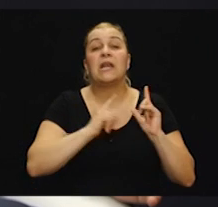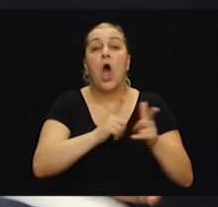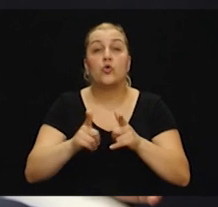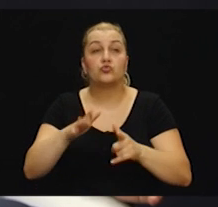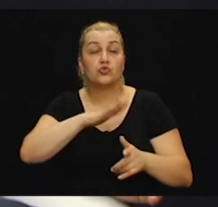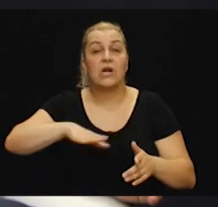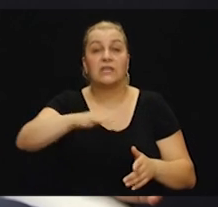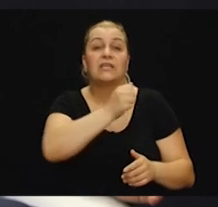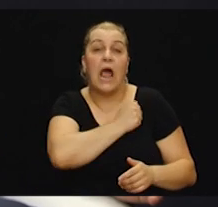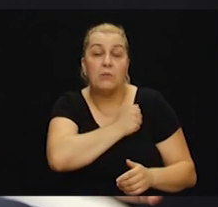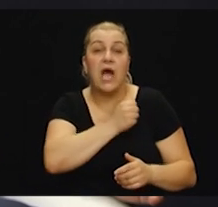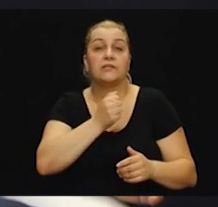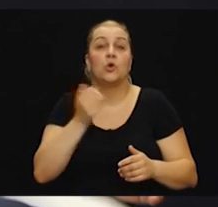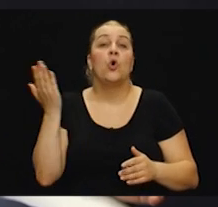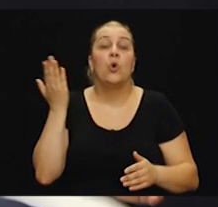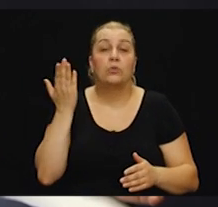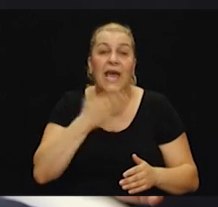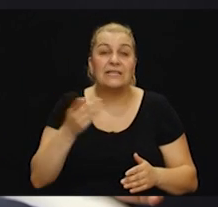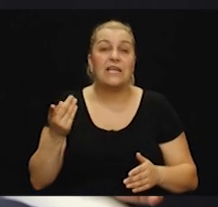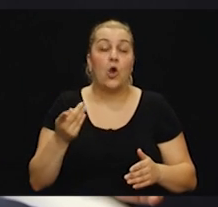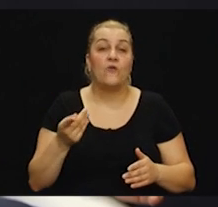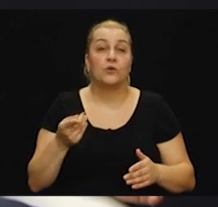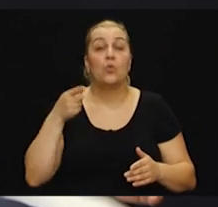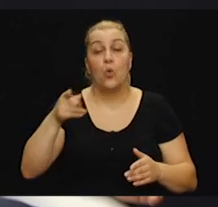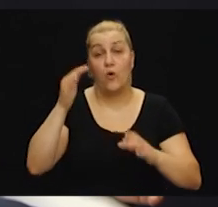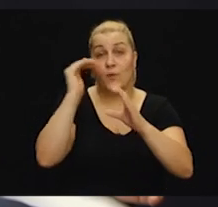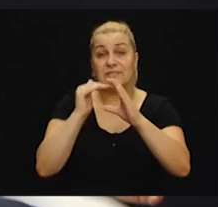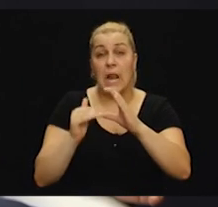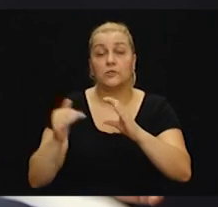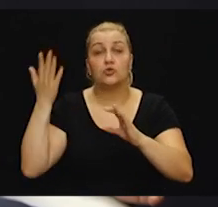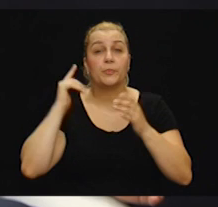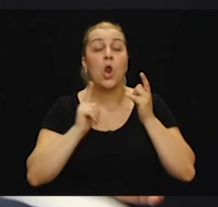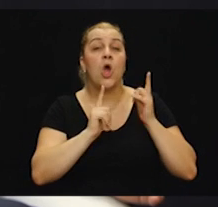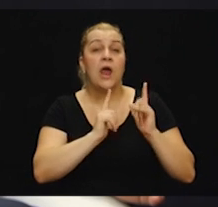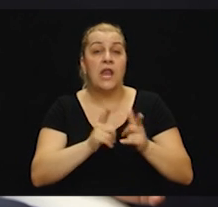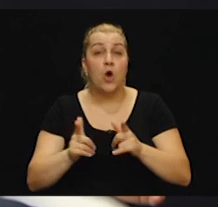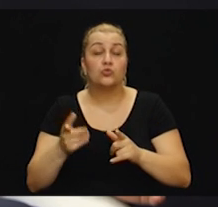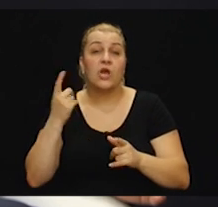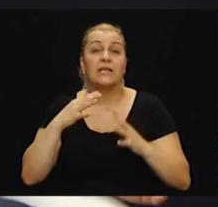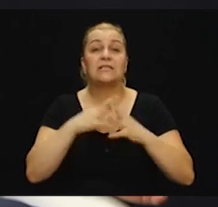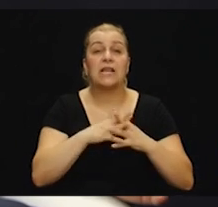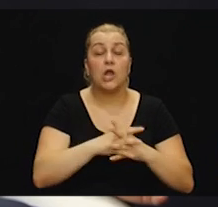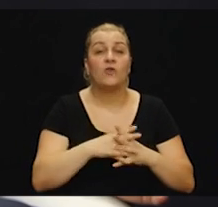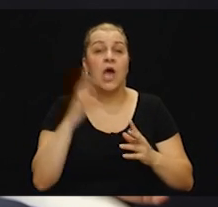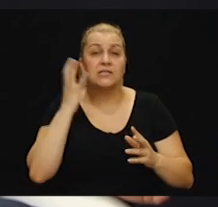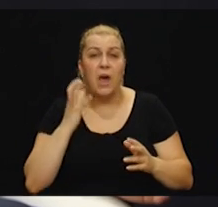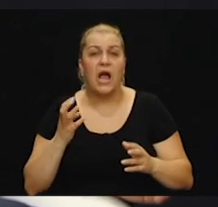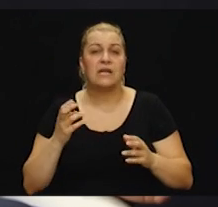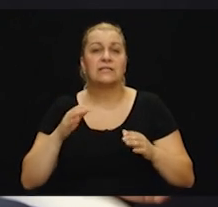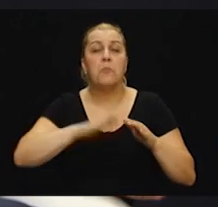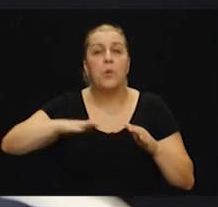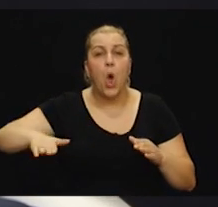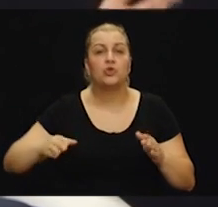Južnu Dalmaciju i Hercegovinu, jer je u tom skladištu bilo naoružanje od terorcionalne obrane gradova Makarske ploča,